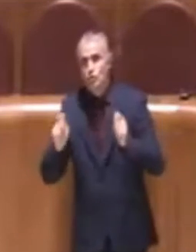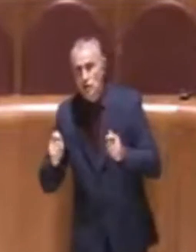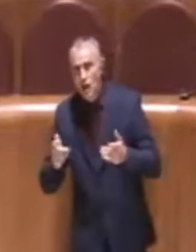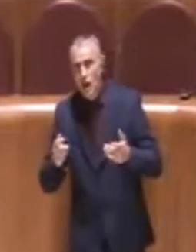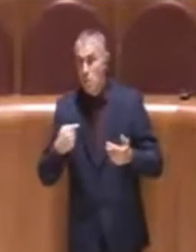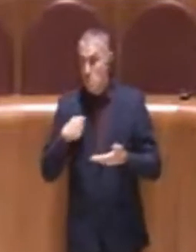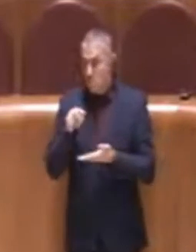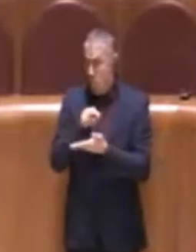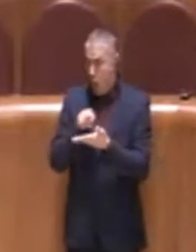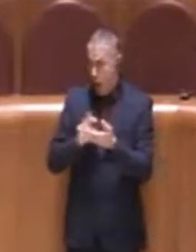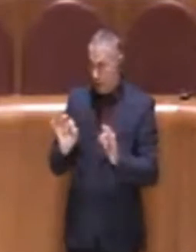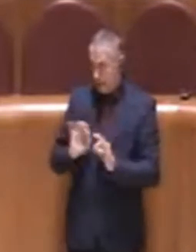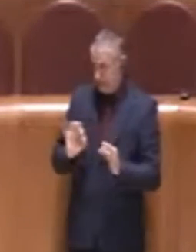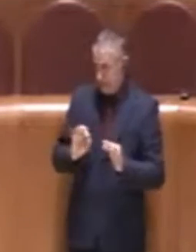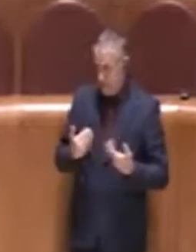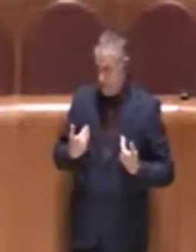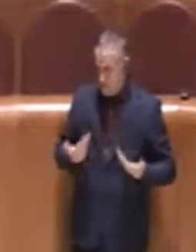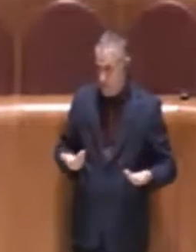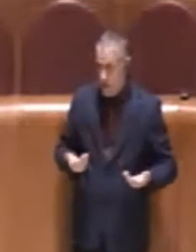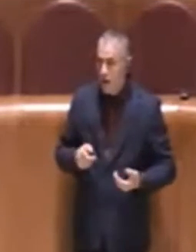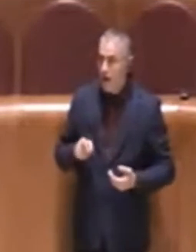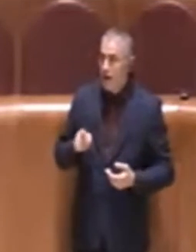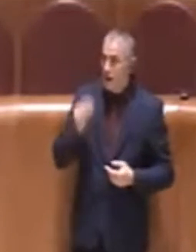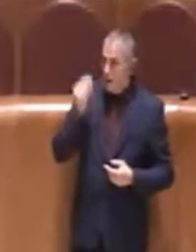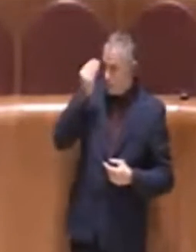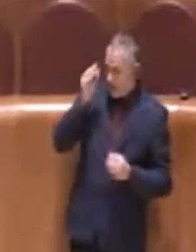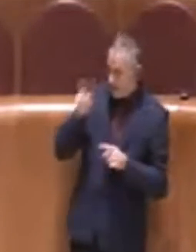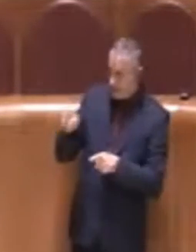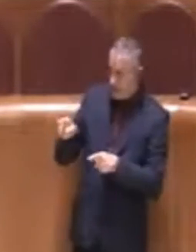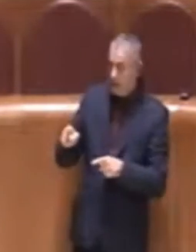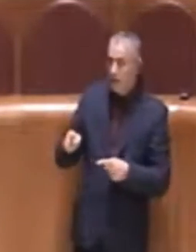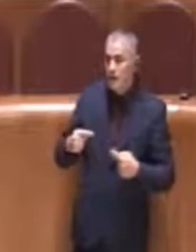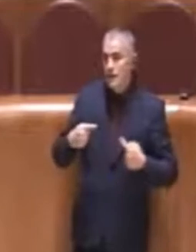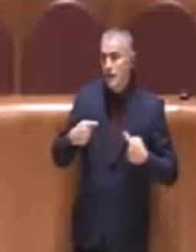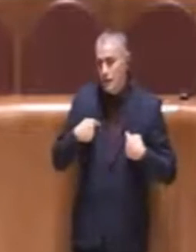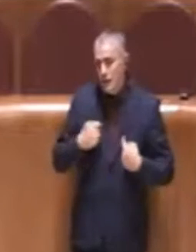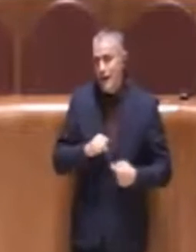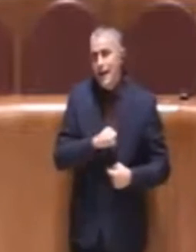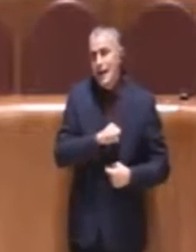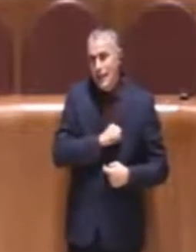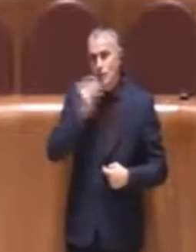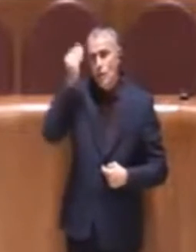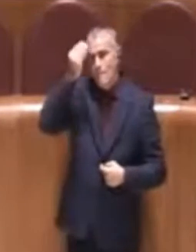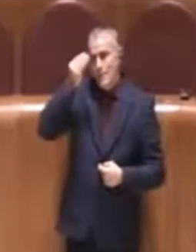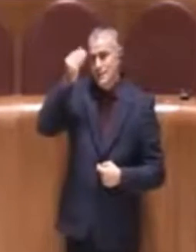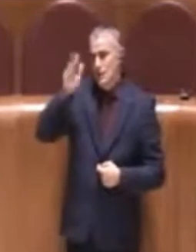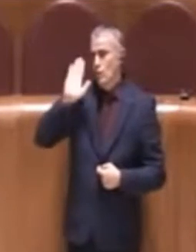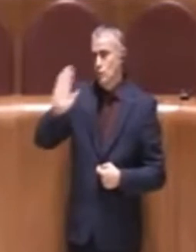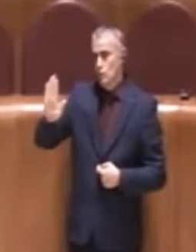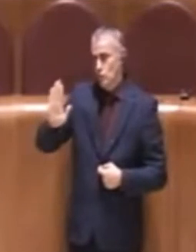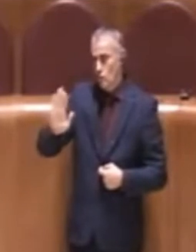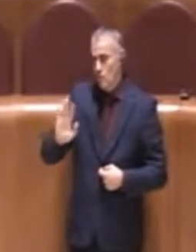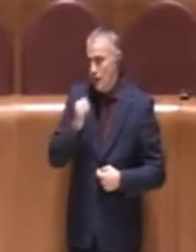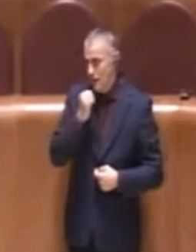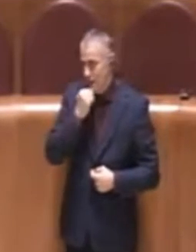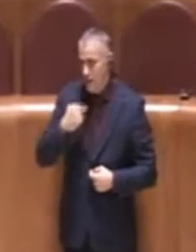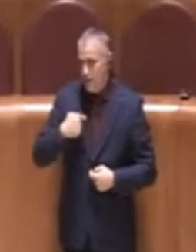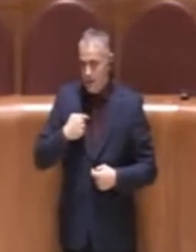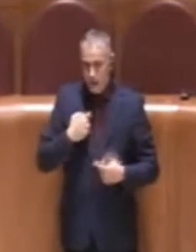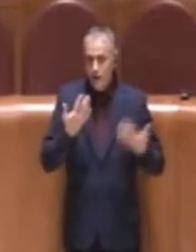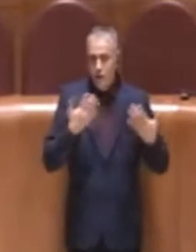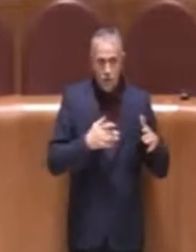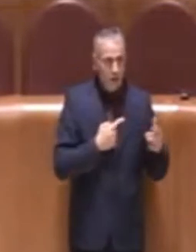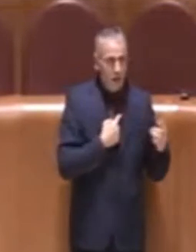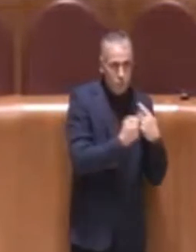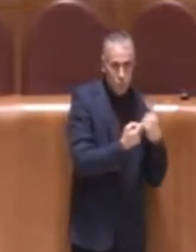letto, credo che questo, diciamo, è una sua idea. Però mi permetto di dire che noi ne parliamo